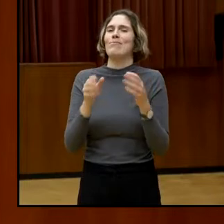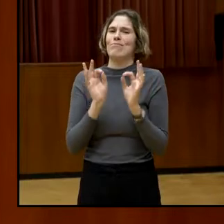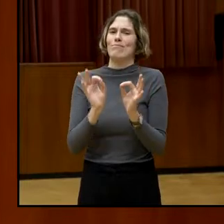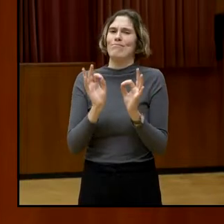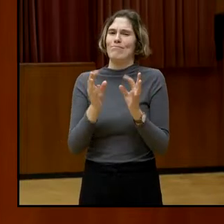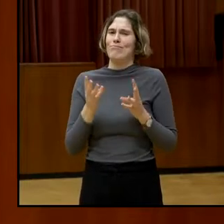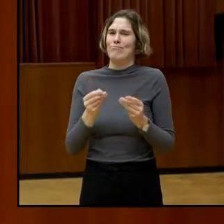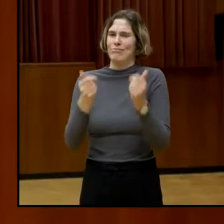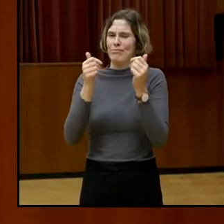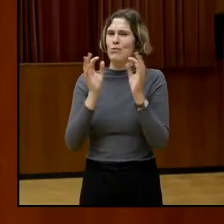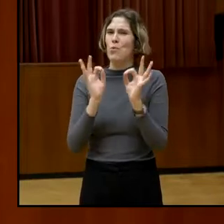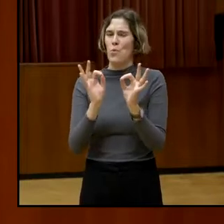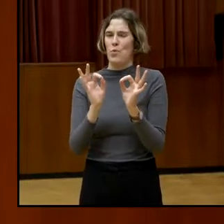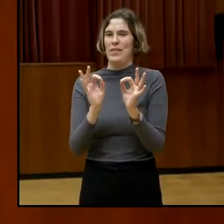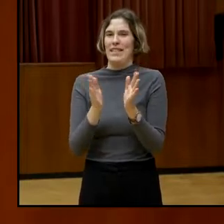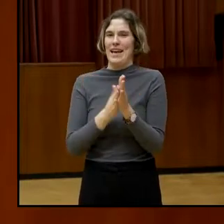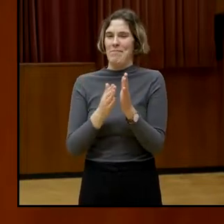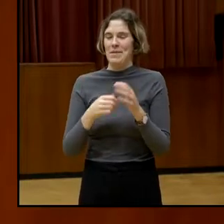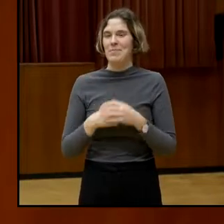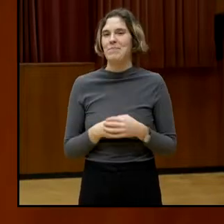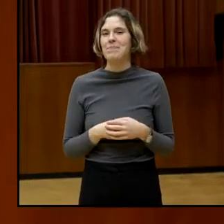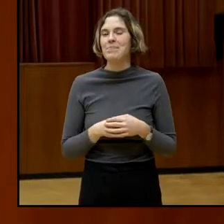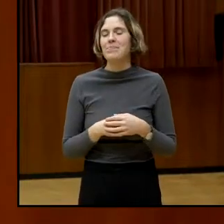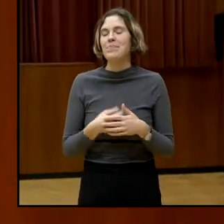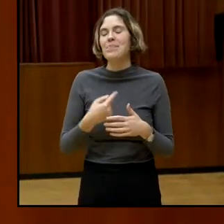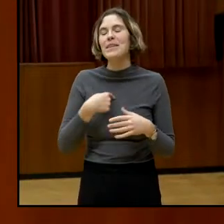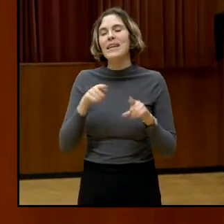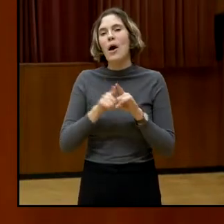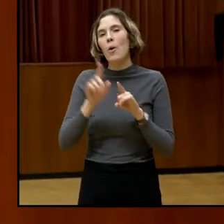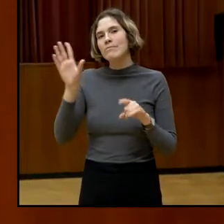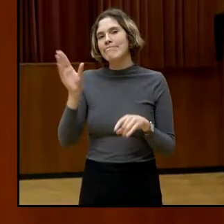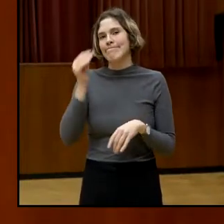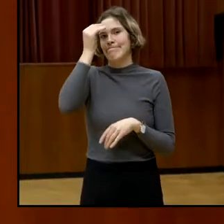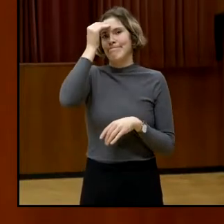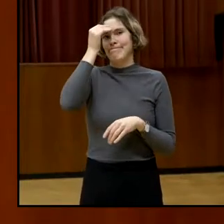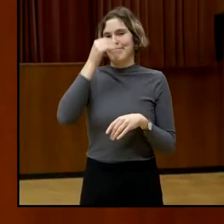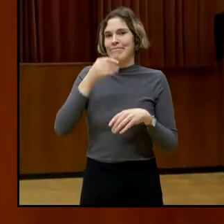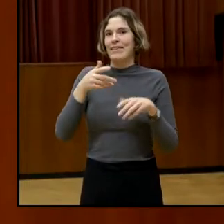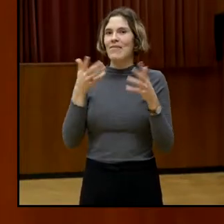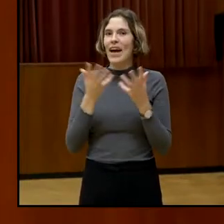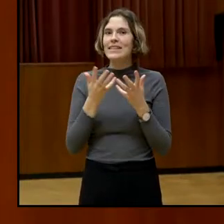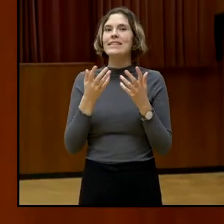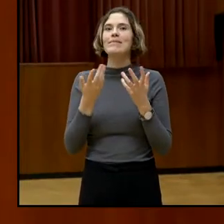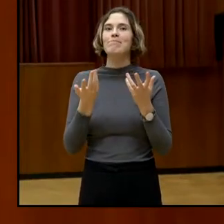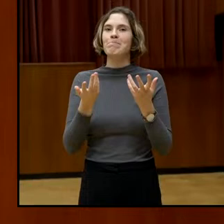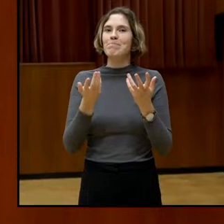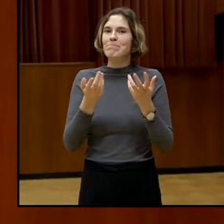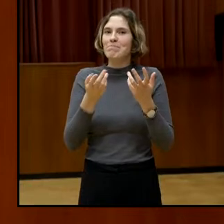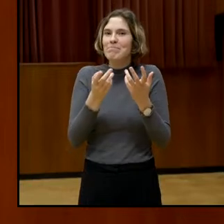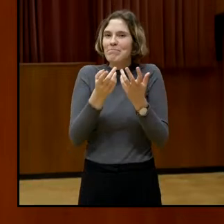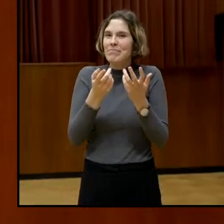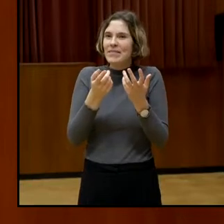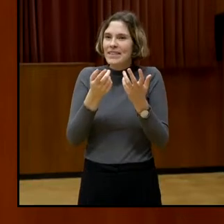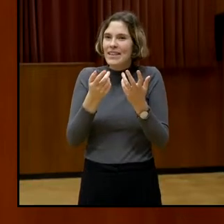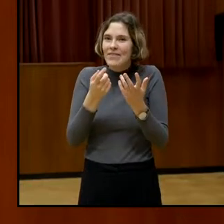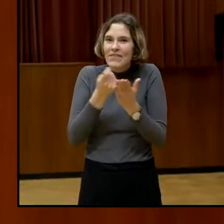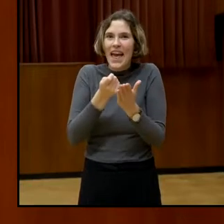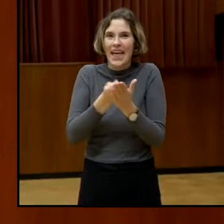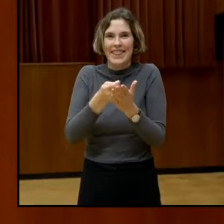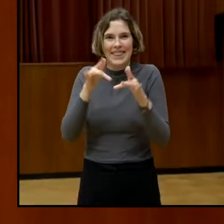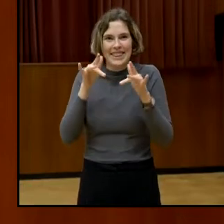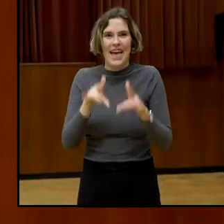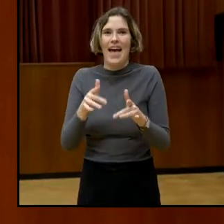das nehme ich, also, ich nehme mit, dass sich das einfach lohnt. Es lohnt sich,